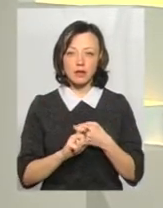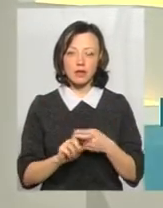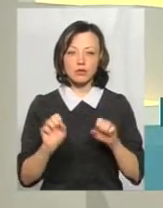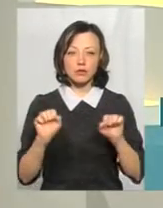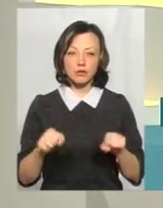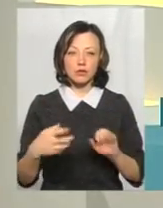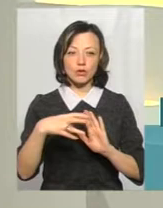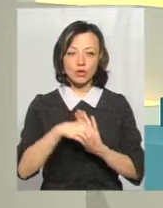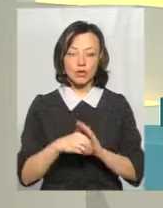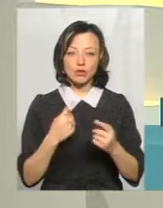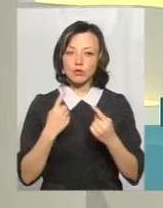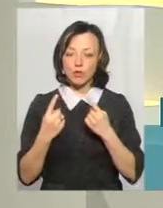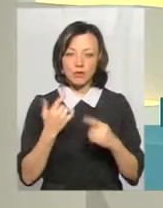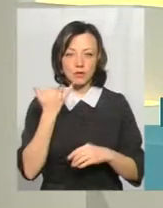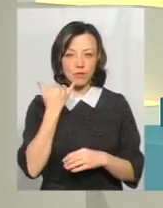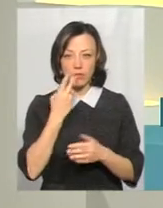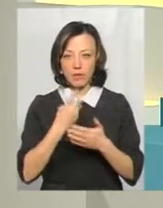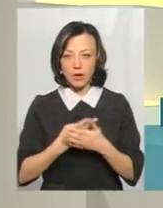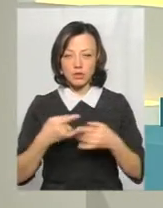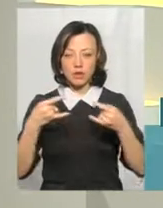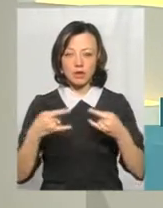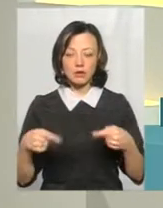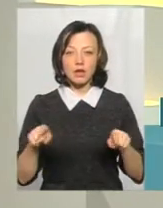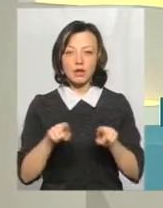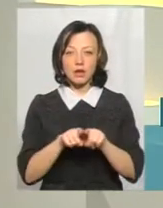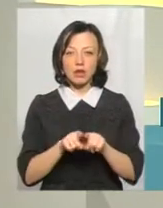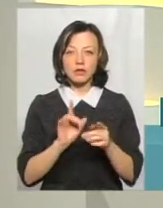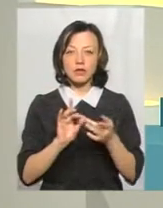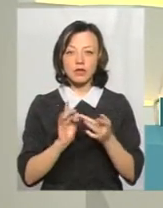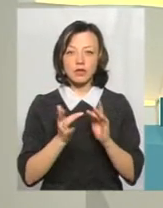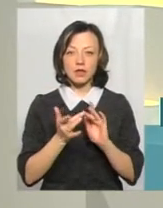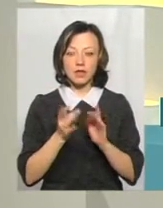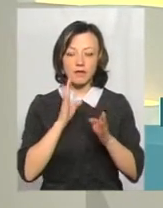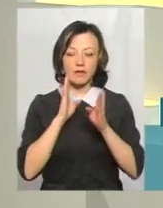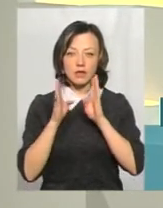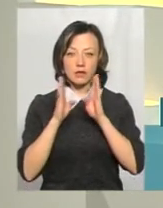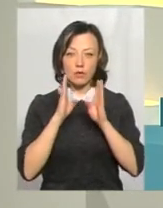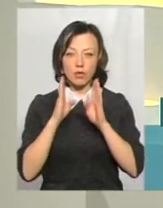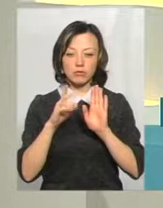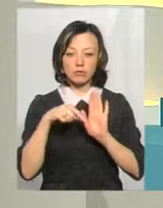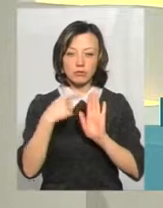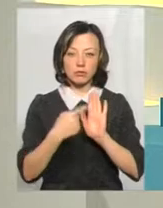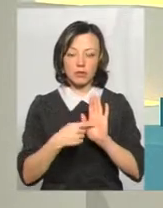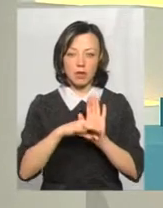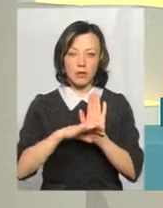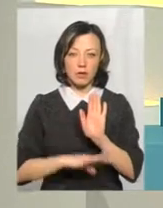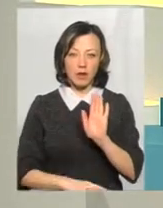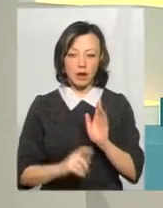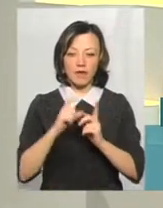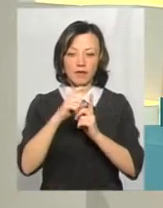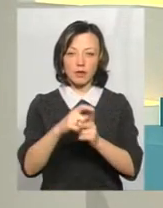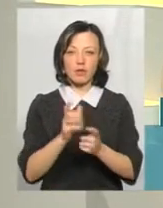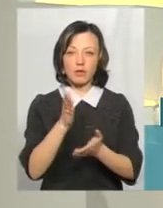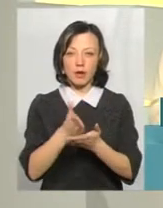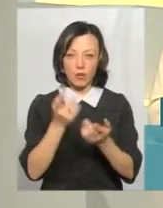долучатись до розмови за телефоном, який бачите на екрану, а також у соцмережі Facebook. Ставте питання у коментарях і отримайте відповідь у прямому